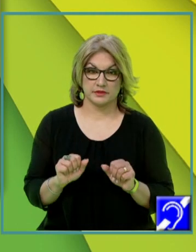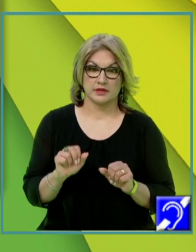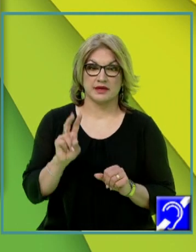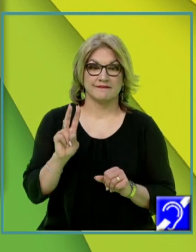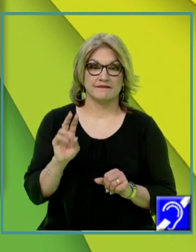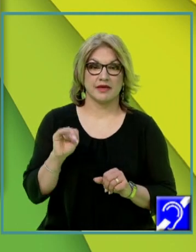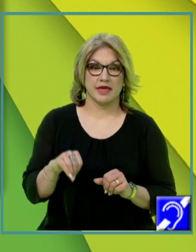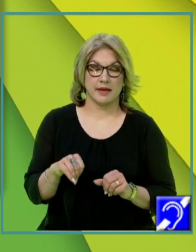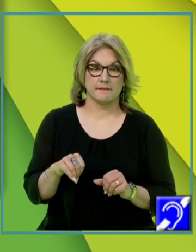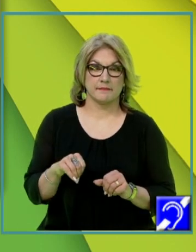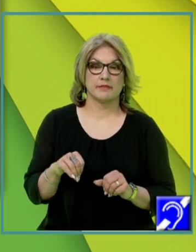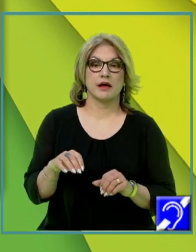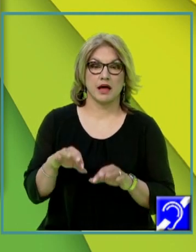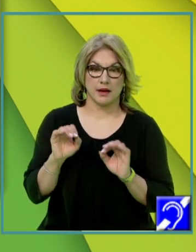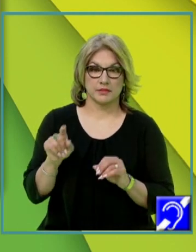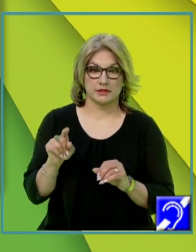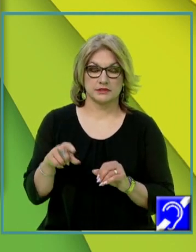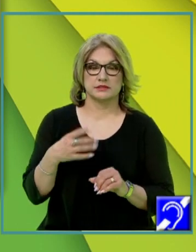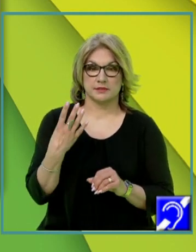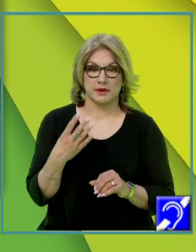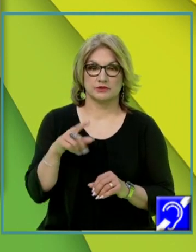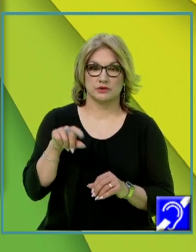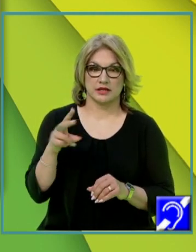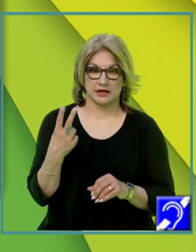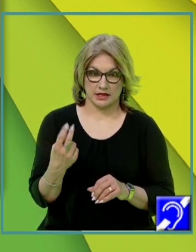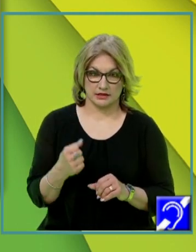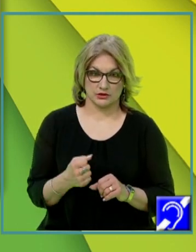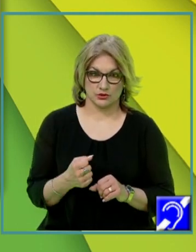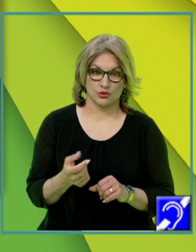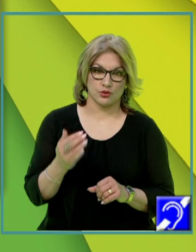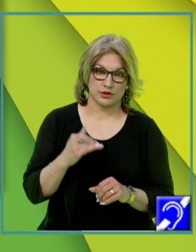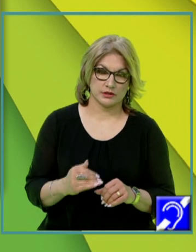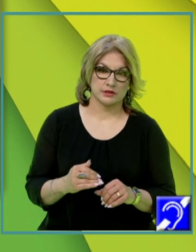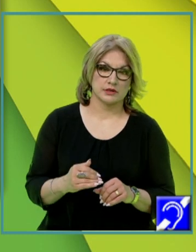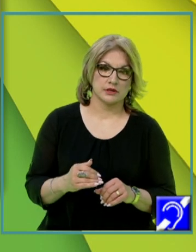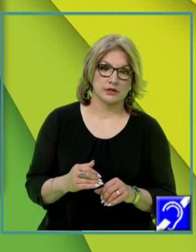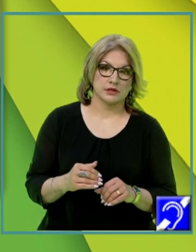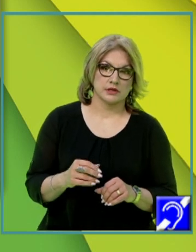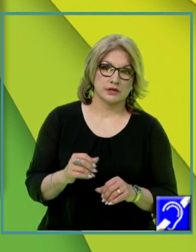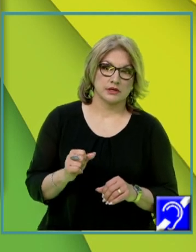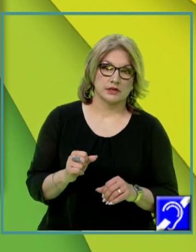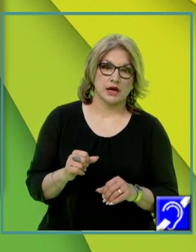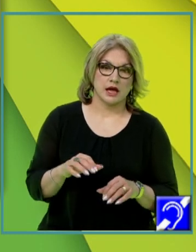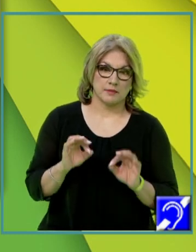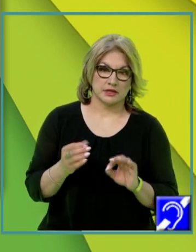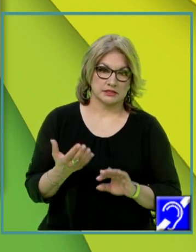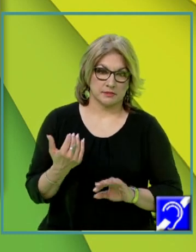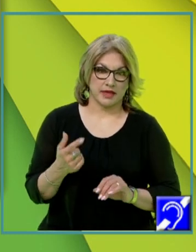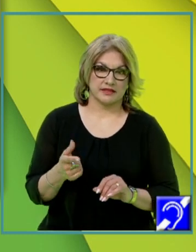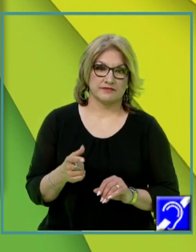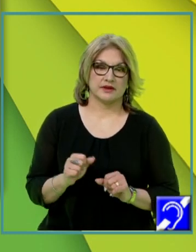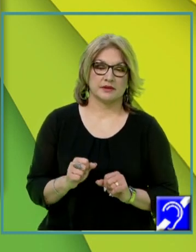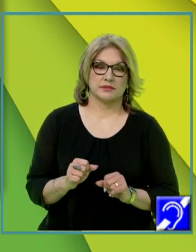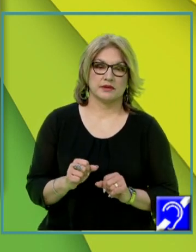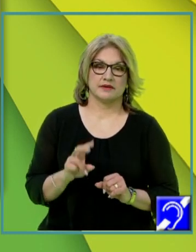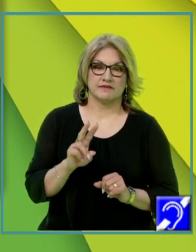VM l-am determinat, este 4 radical din 2 și VB l-am găsit mai devreme, uitați